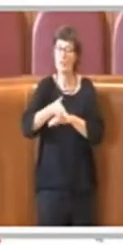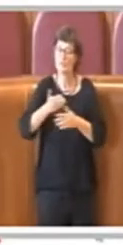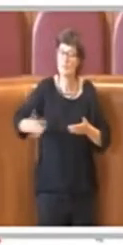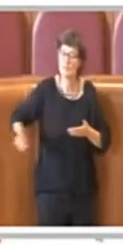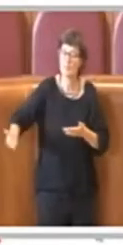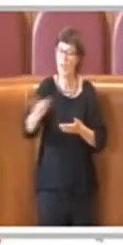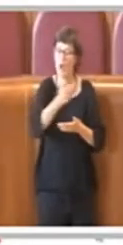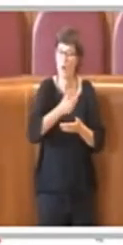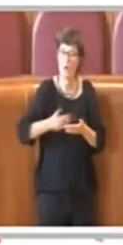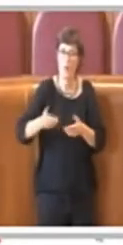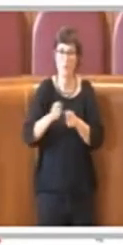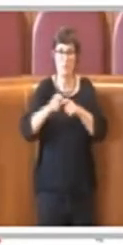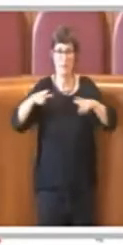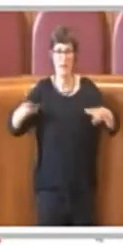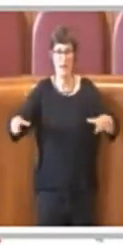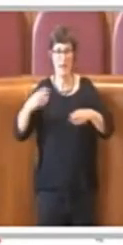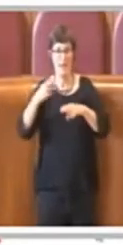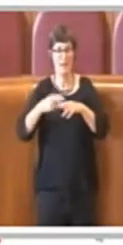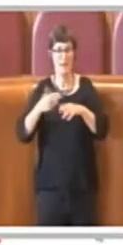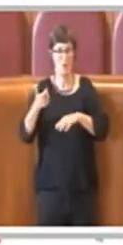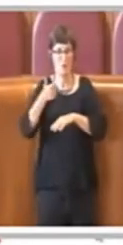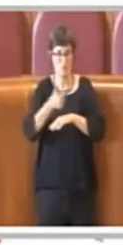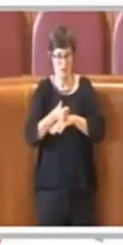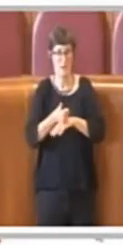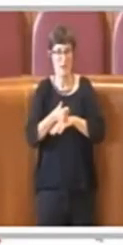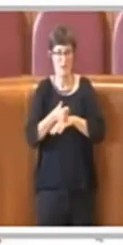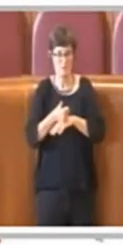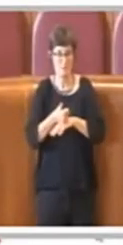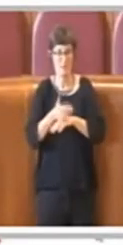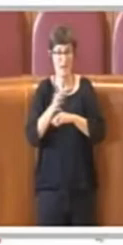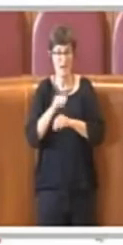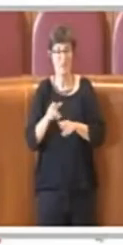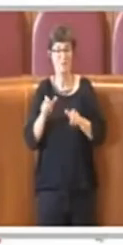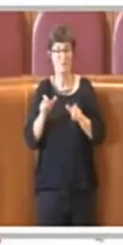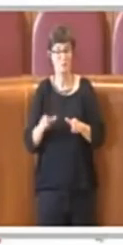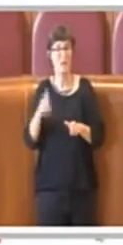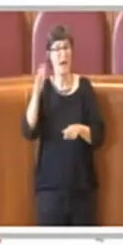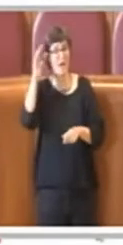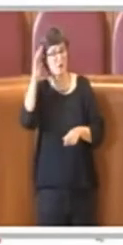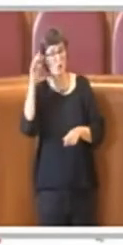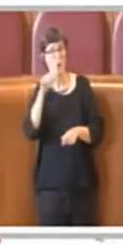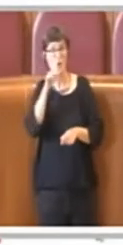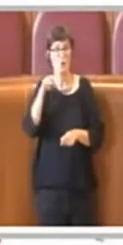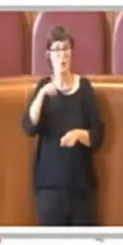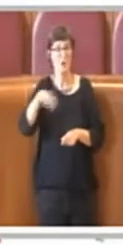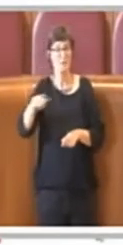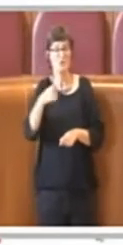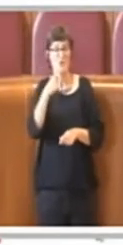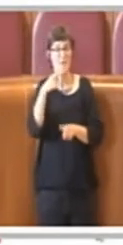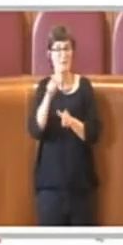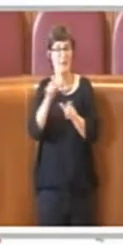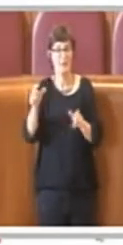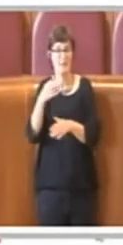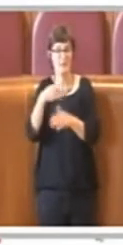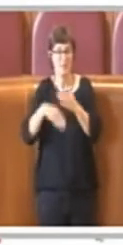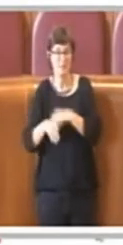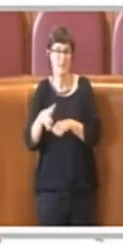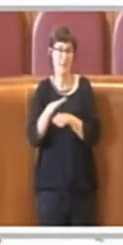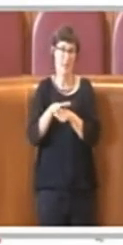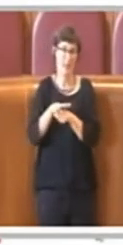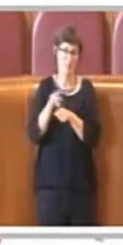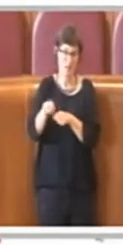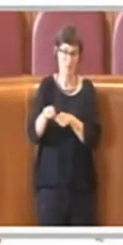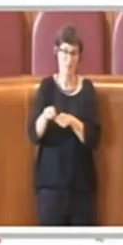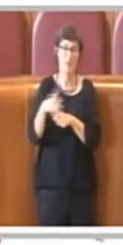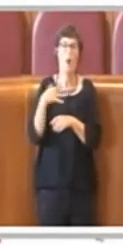'amministrazione sulle esigenze e i problemi delle persone con disabilità e delle loro famiglie, allo scopo di raggiungere la loro piena